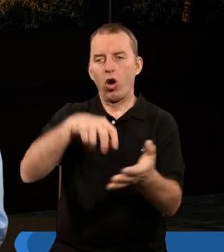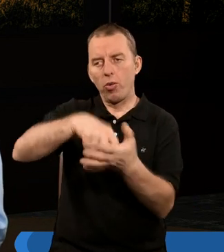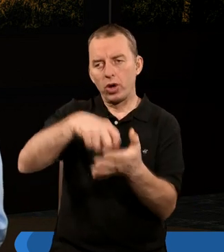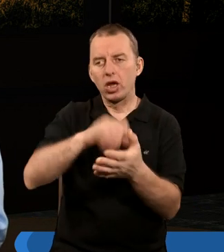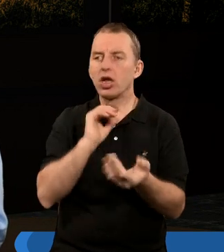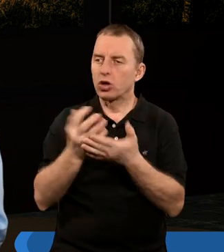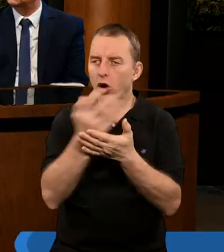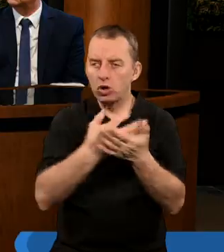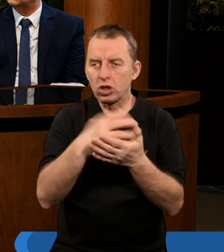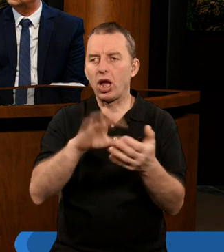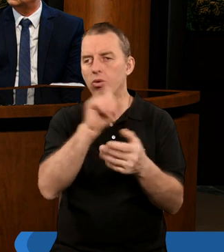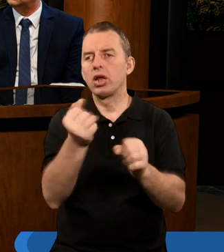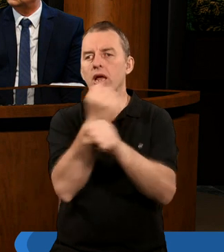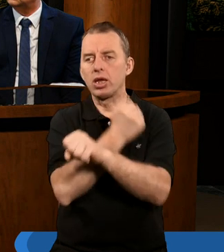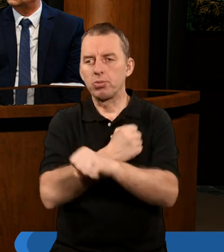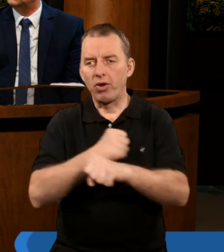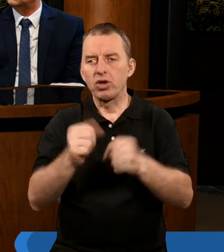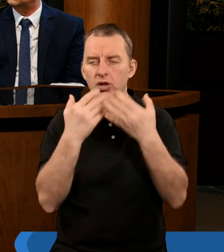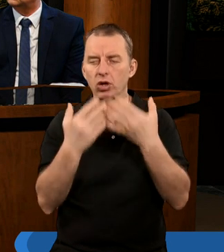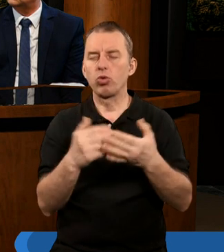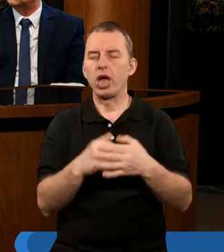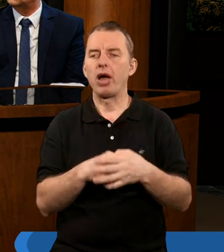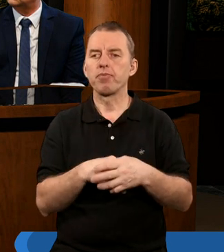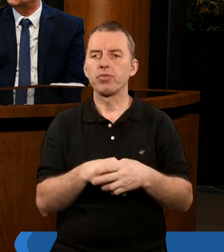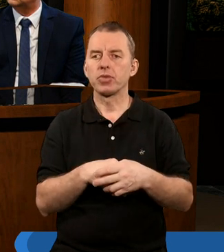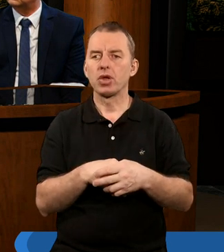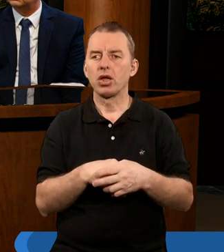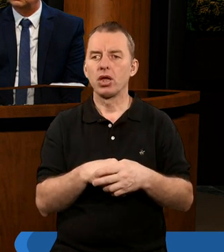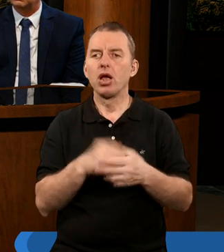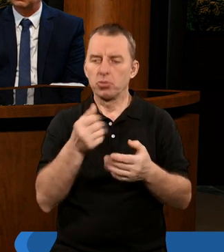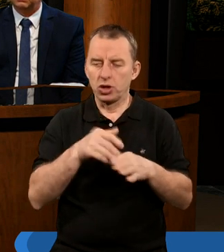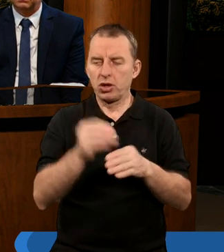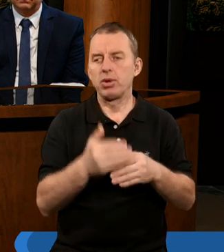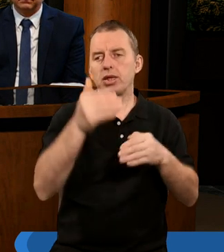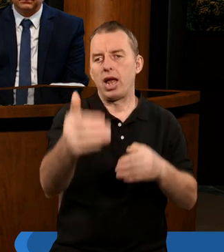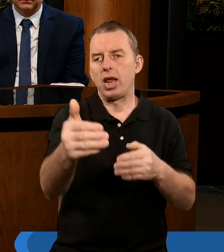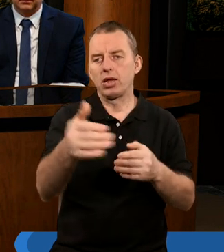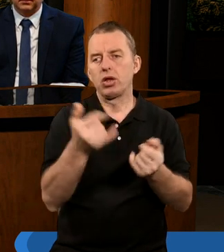skorzystało zbawienia. Tak jest. Drodzy, przejdziemy troszkę dalej.